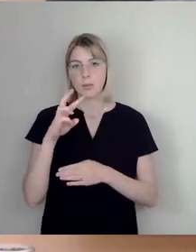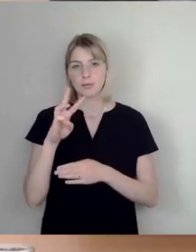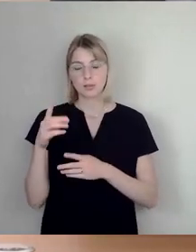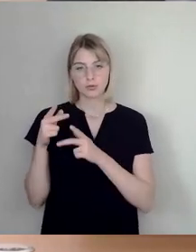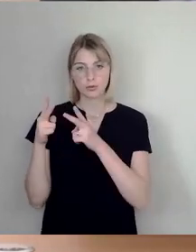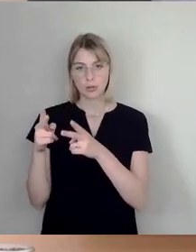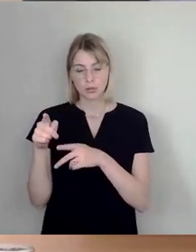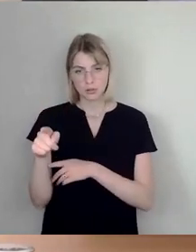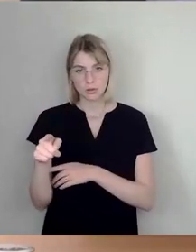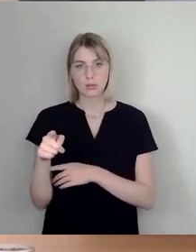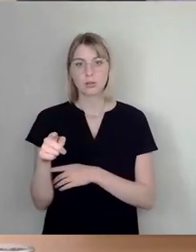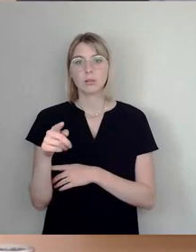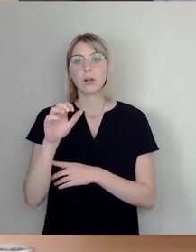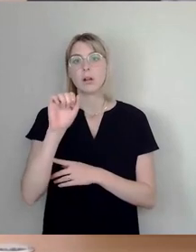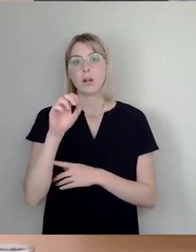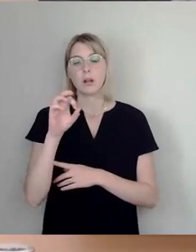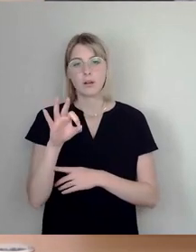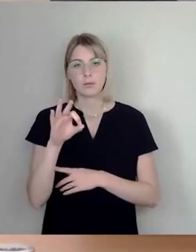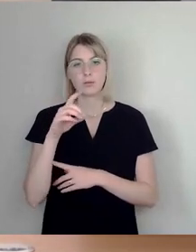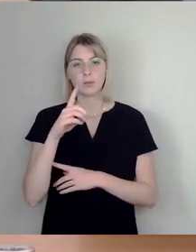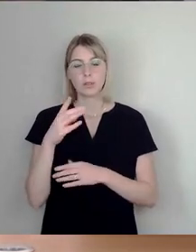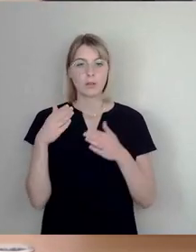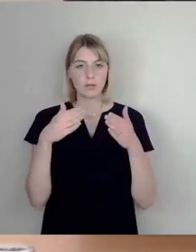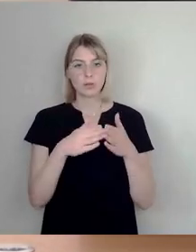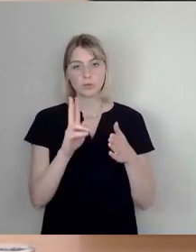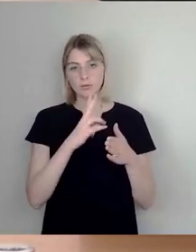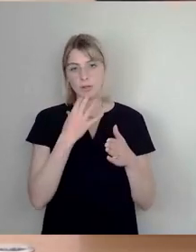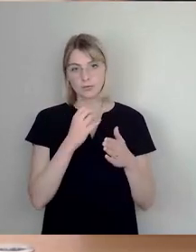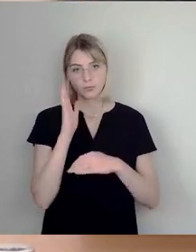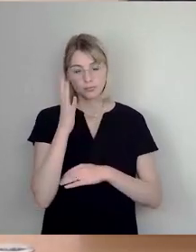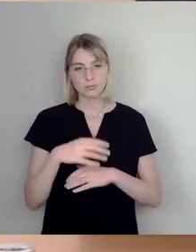D-Fraktion, wer will einbringen? Herr Pinkert, bitte schön.